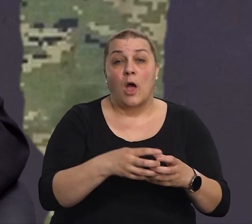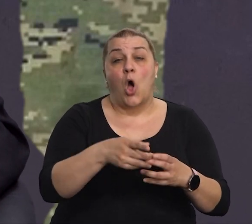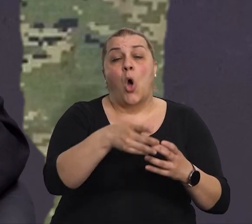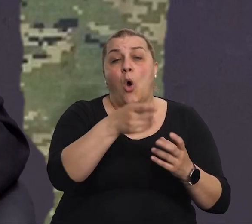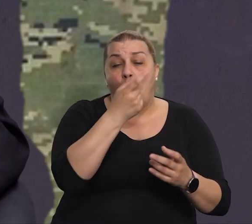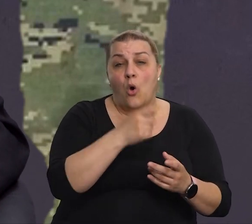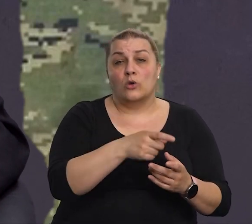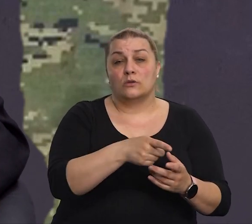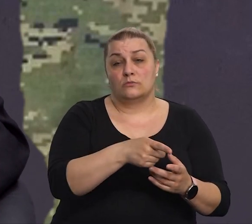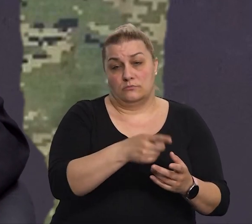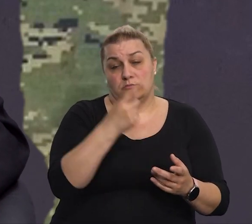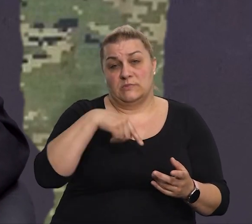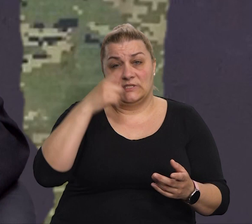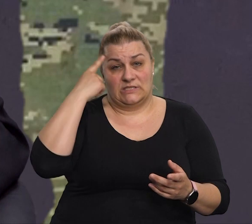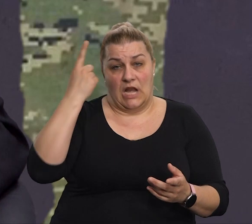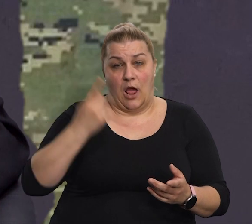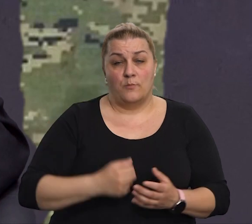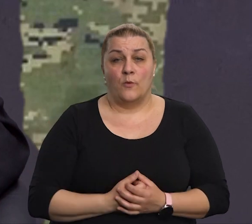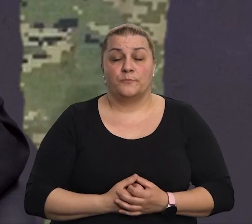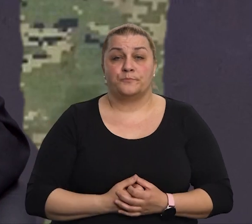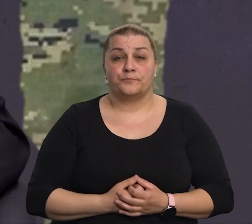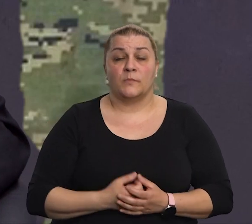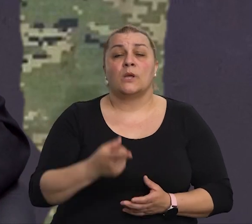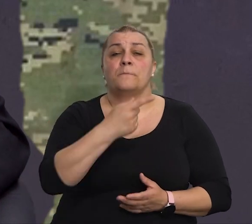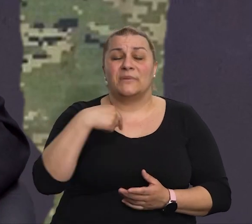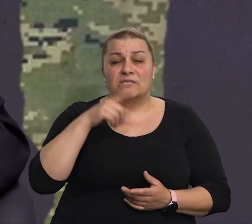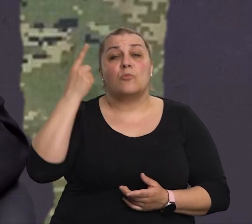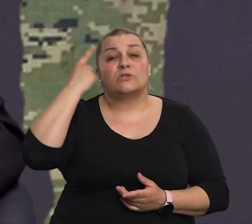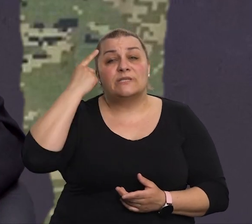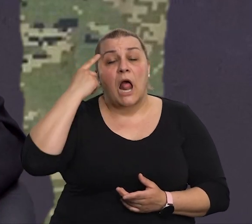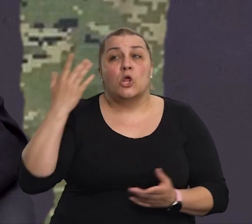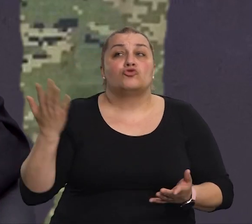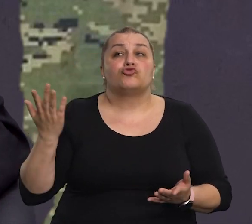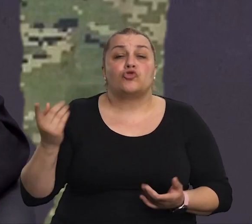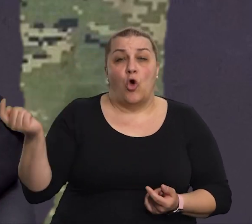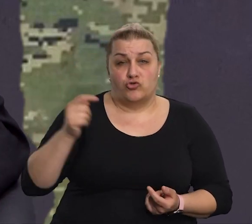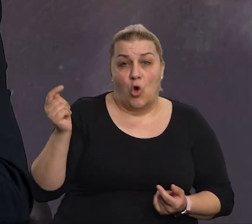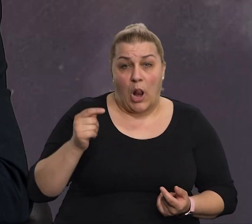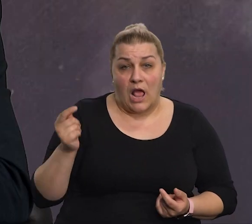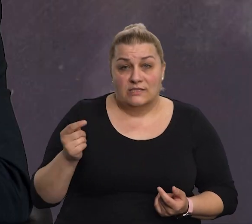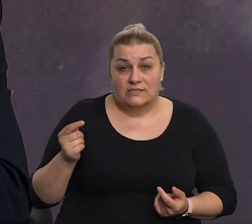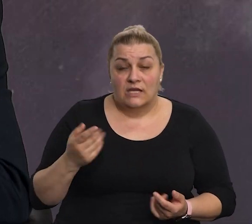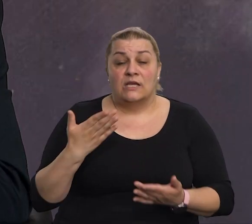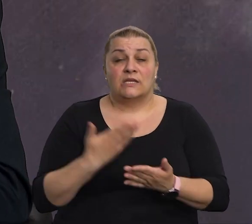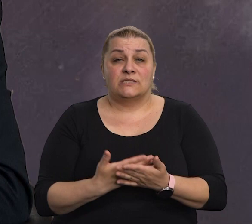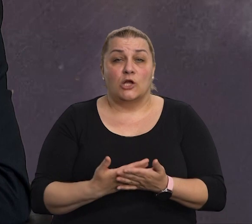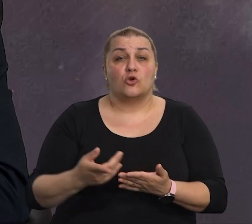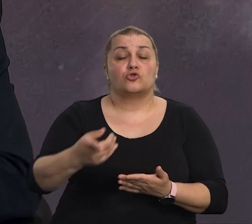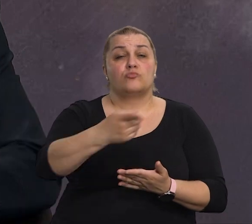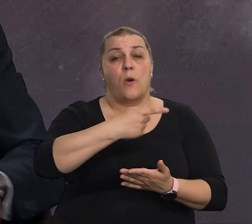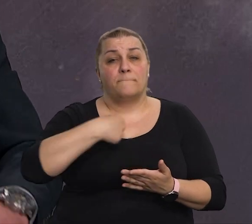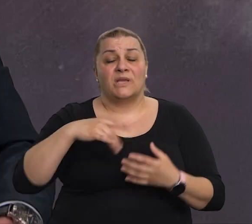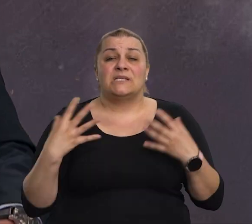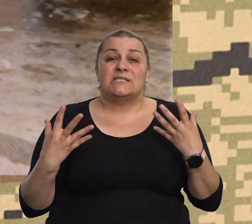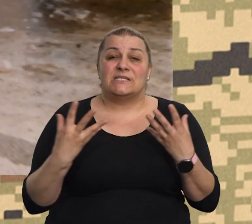dana. Znali smo danas šta će biti i šta nas očekuje, pa smo, svi mi